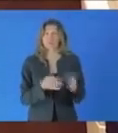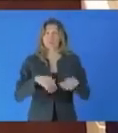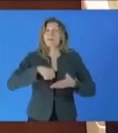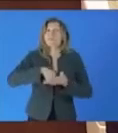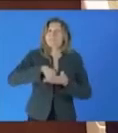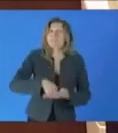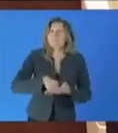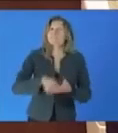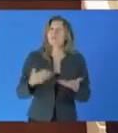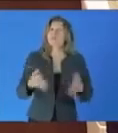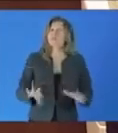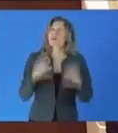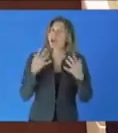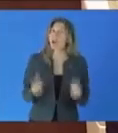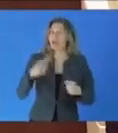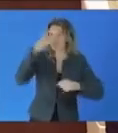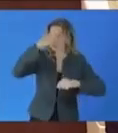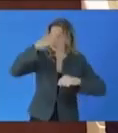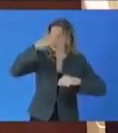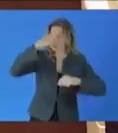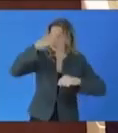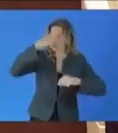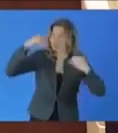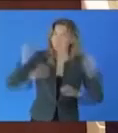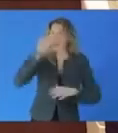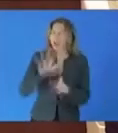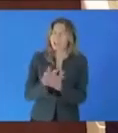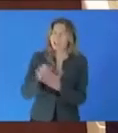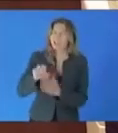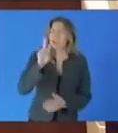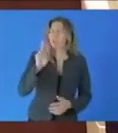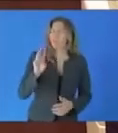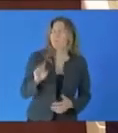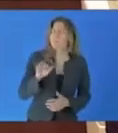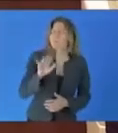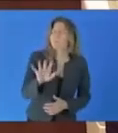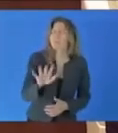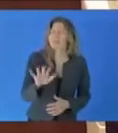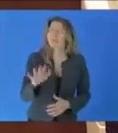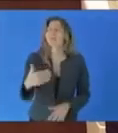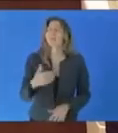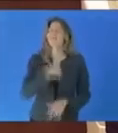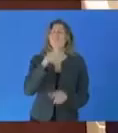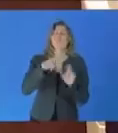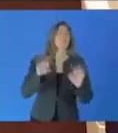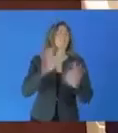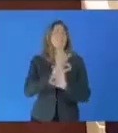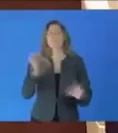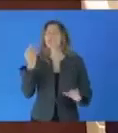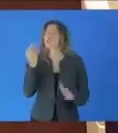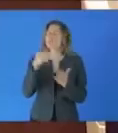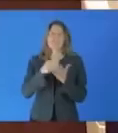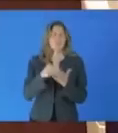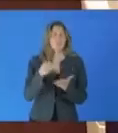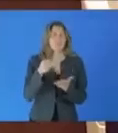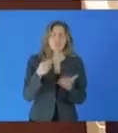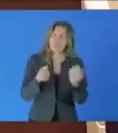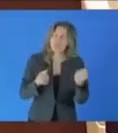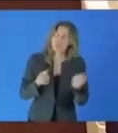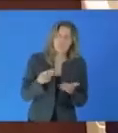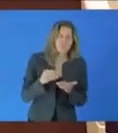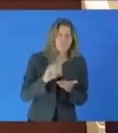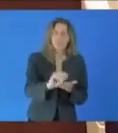constructif en direction d'une population autochtone qui a subi un génocide de plus de 2 millions de victimes et qui n'a reçu aucune